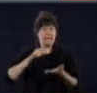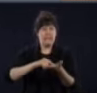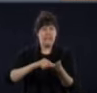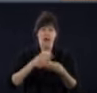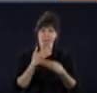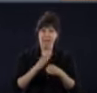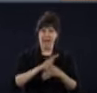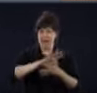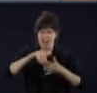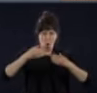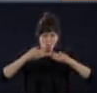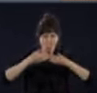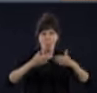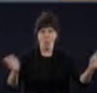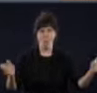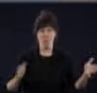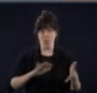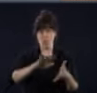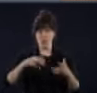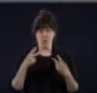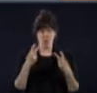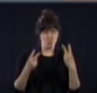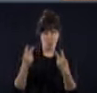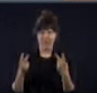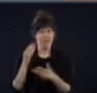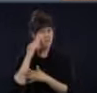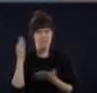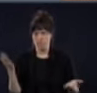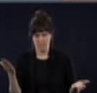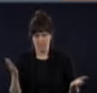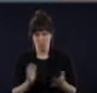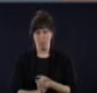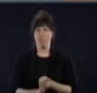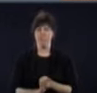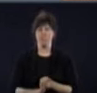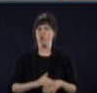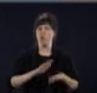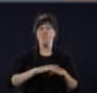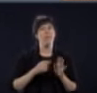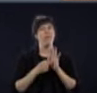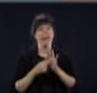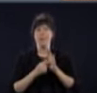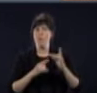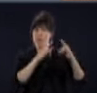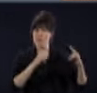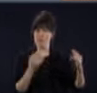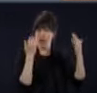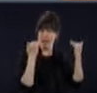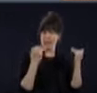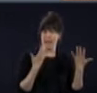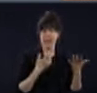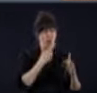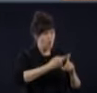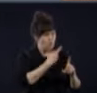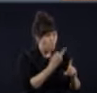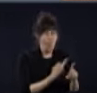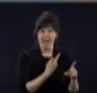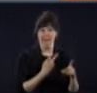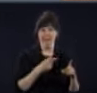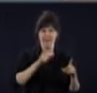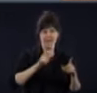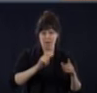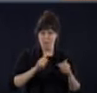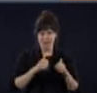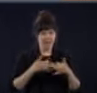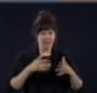n'a pas tout ce qui est non essentiel, l'hébergement locatif et tout ça, le louer des chalets, voyager dans le Québec, c'est interdit, ce n pas possible. Mais